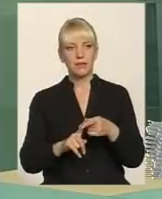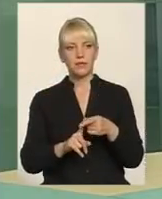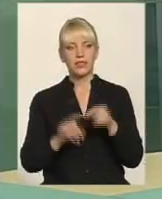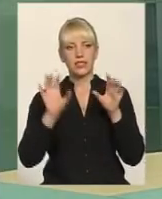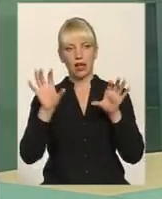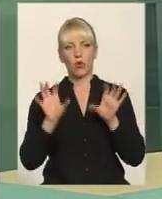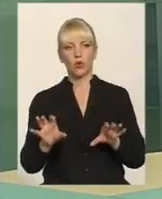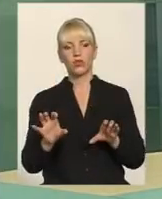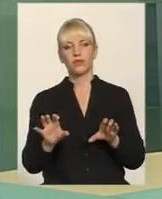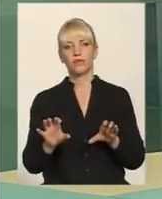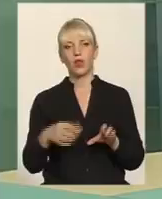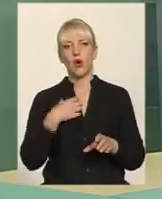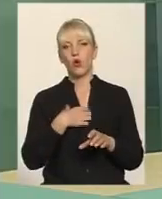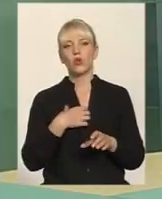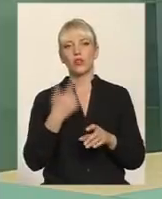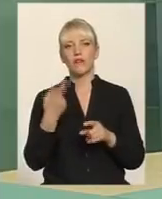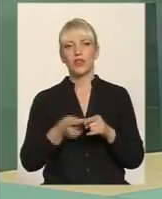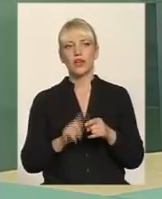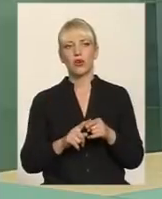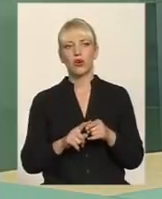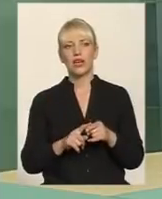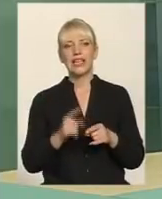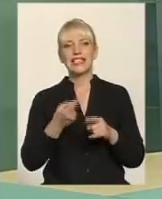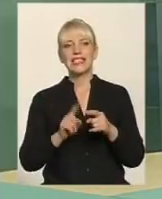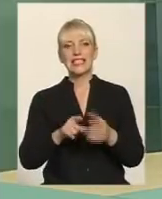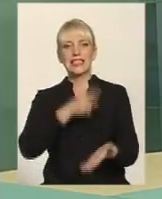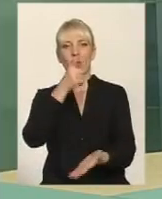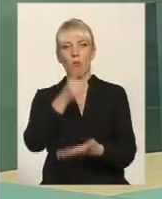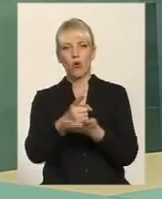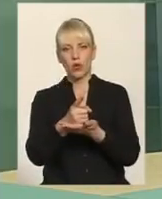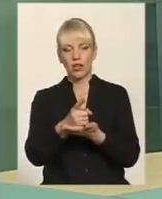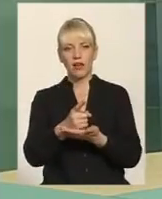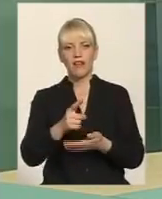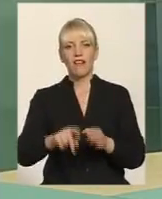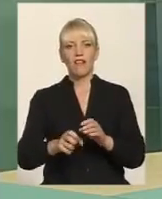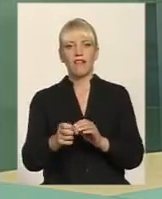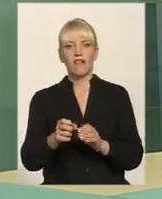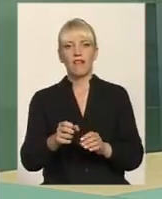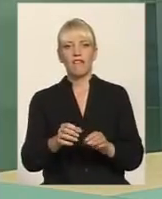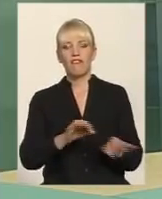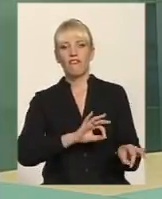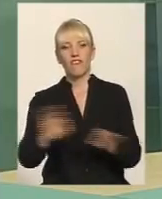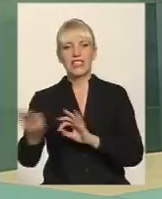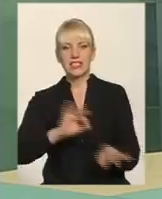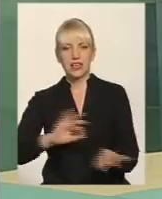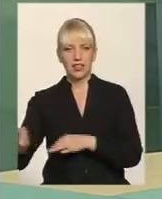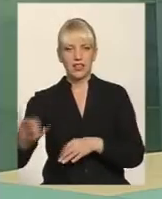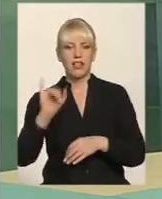основна ідея – це заборона виселення і заборона приватизації